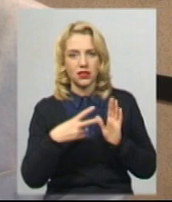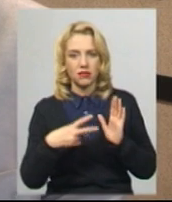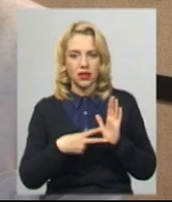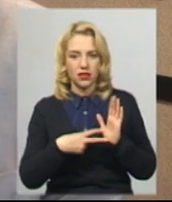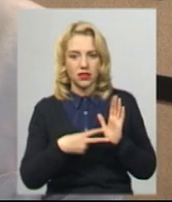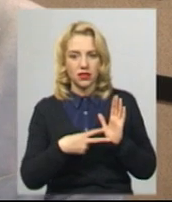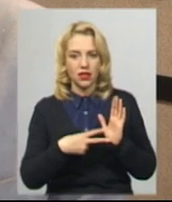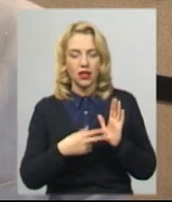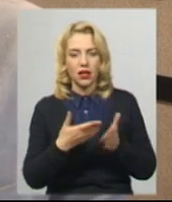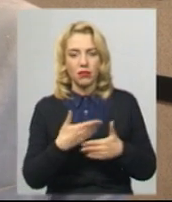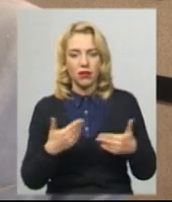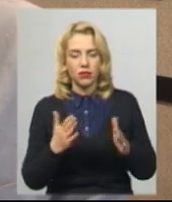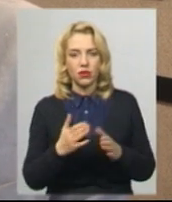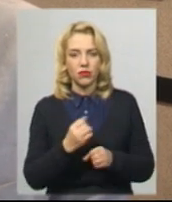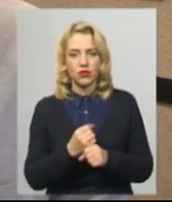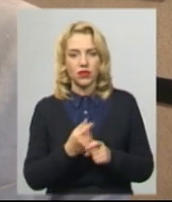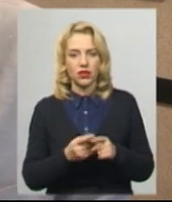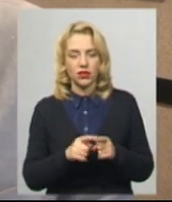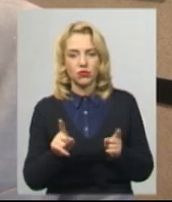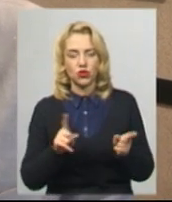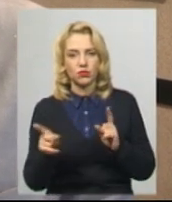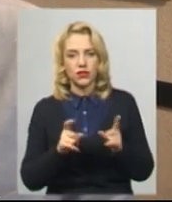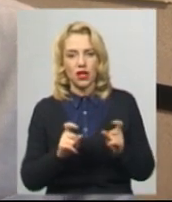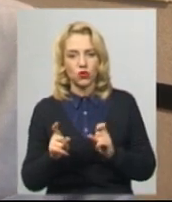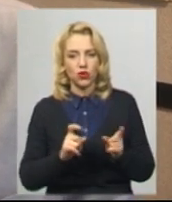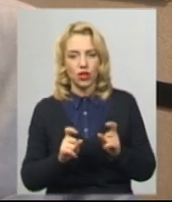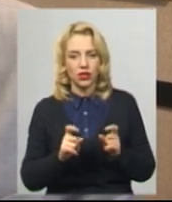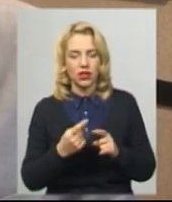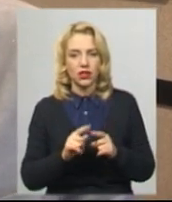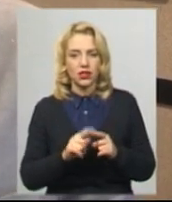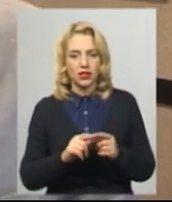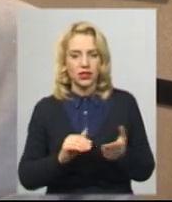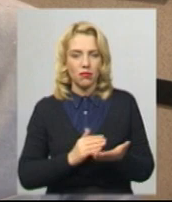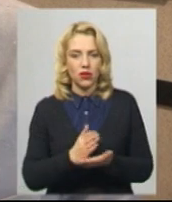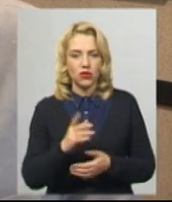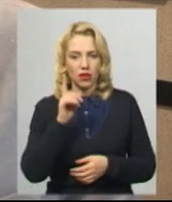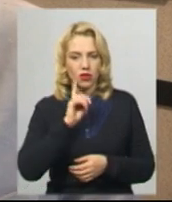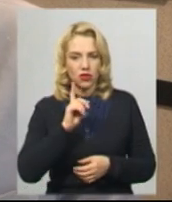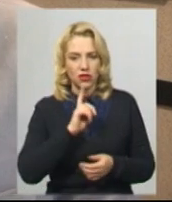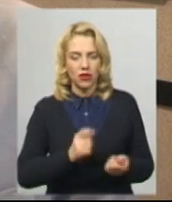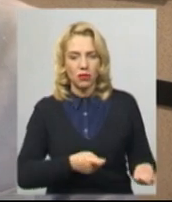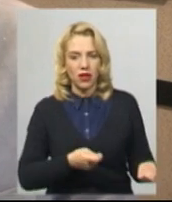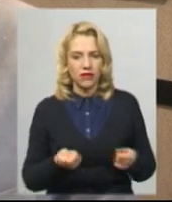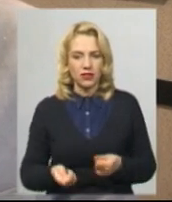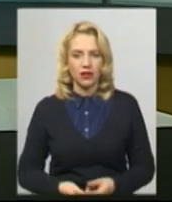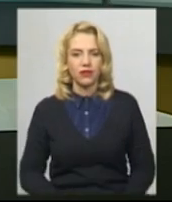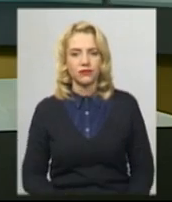Ми будемо працювати над тим, щоб залучати на ці маршрути тимчасових перевізників.